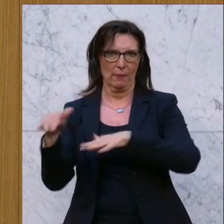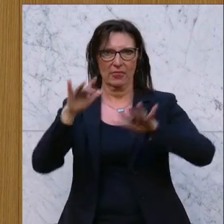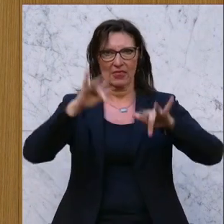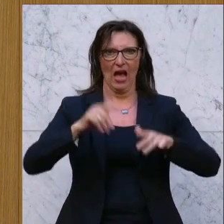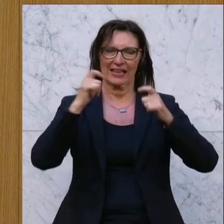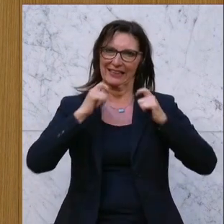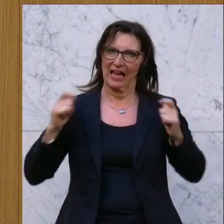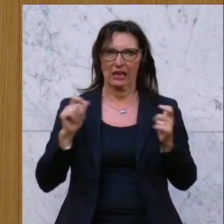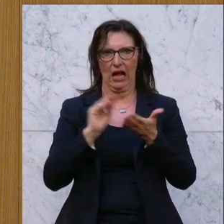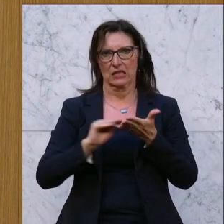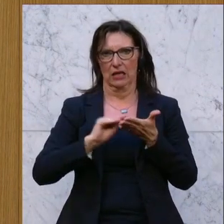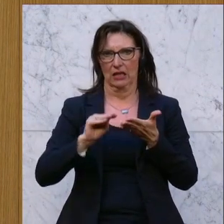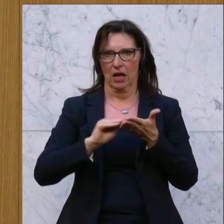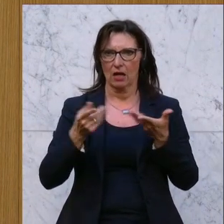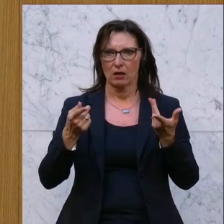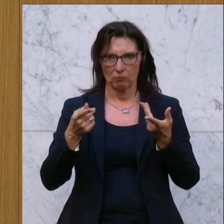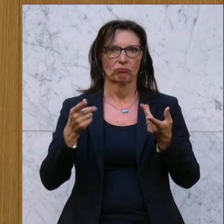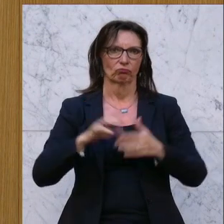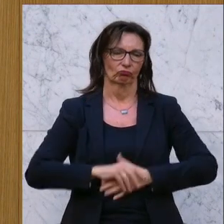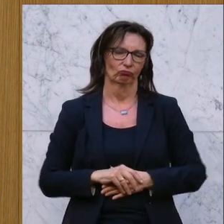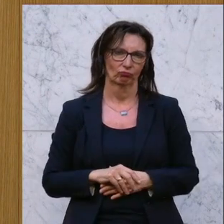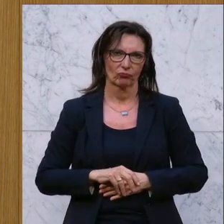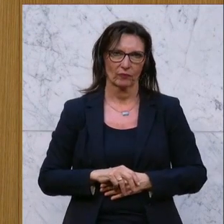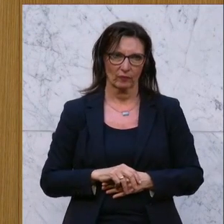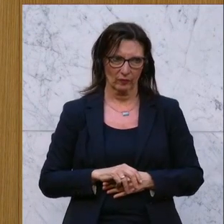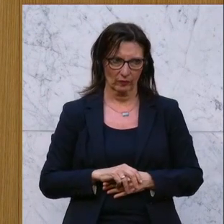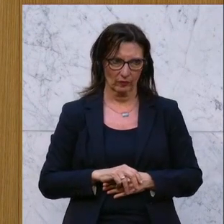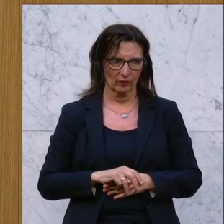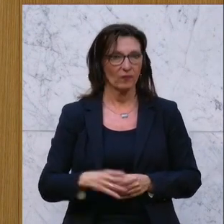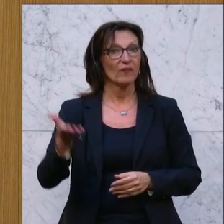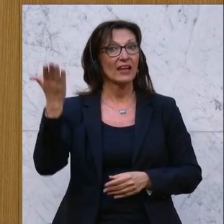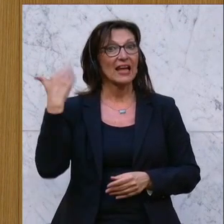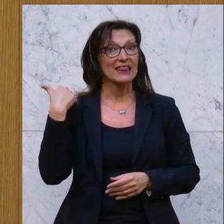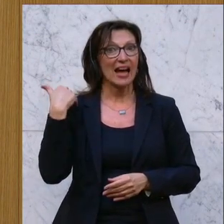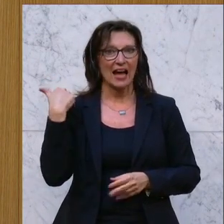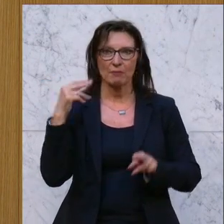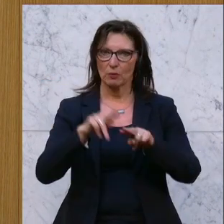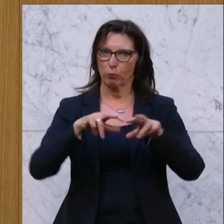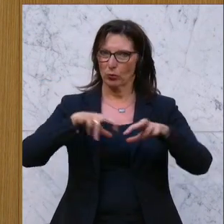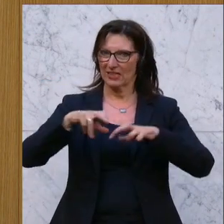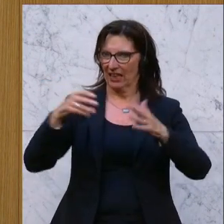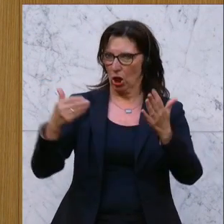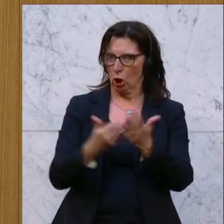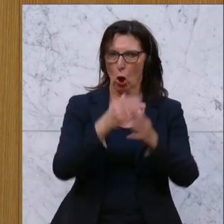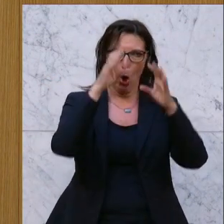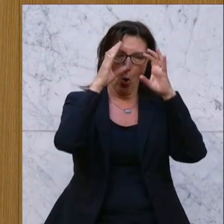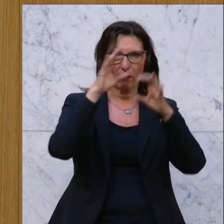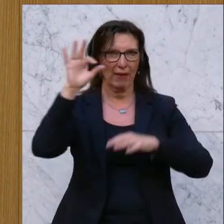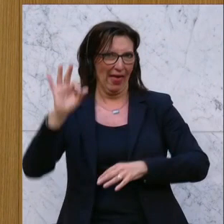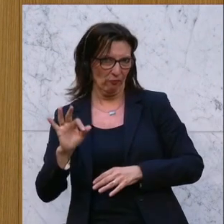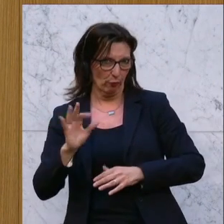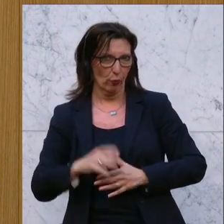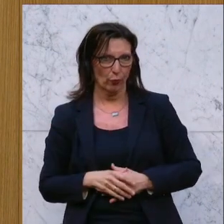Generalsekretärin beziehungsweise einem Generalsekretär. Die damals neue Bundesregierung von ÖVP und FPÖ